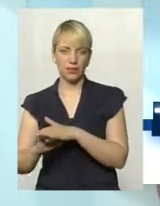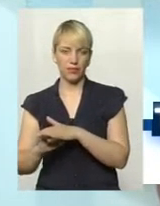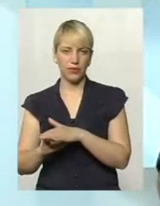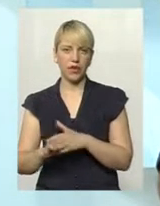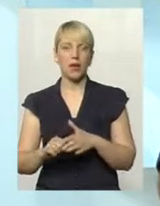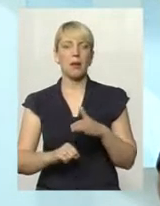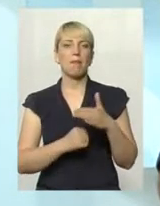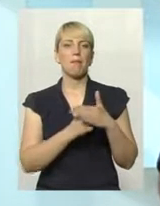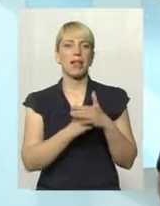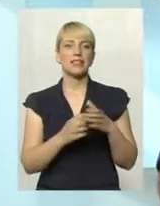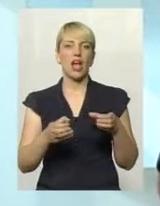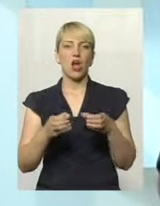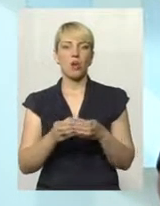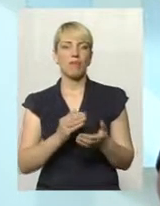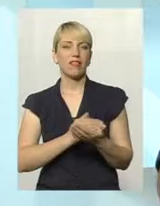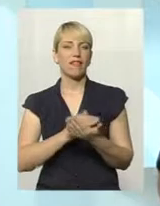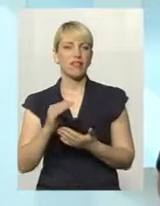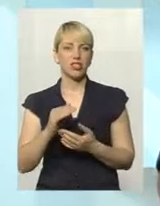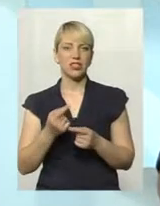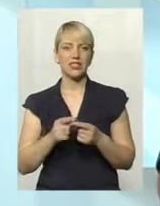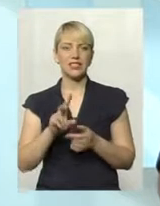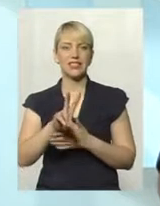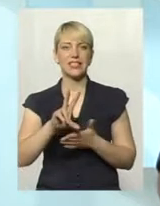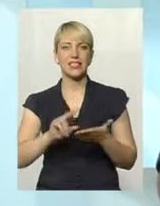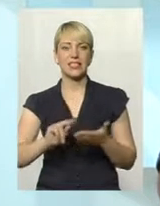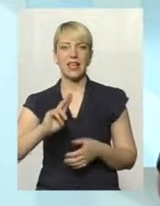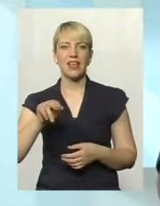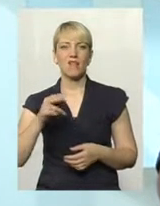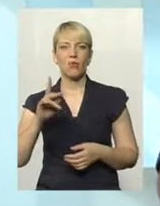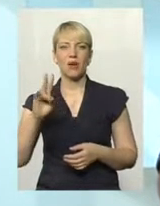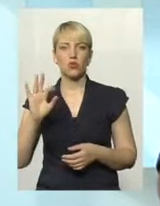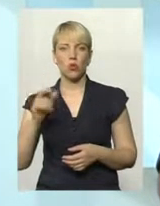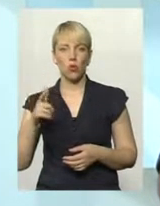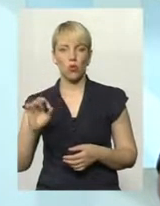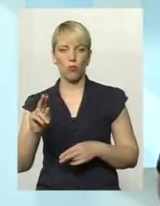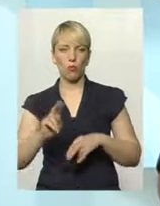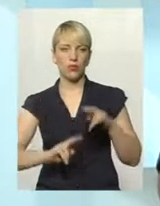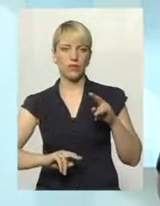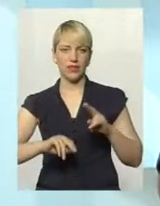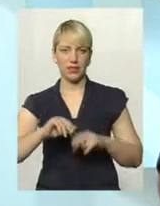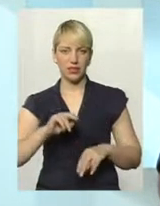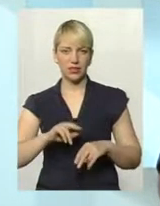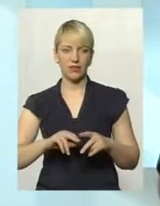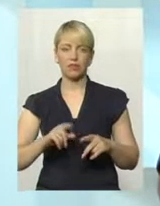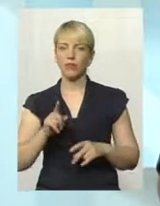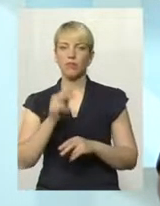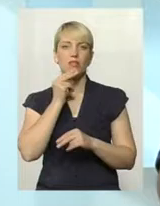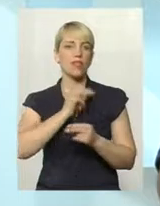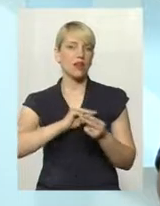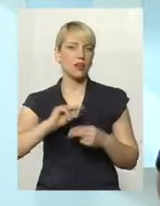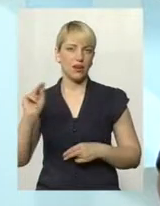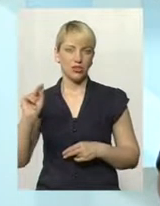вищих дивізіонів, це зразки європейського будівництва спортивних споруд. Тобто вони теж найкращі.